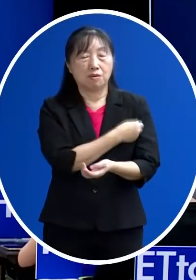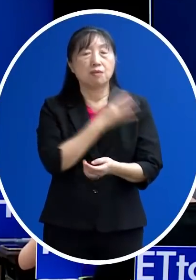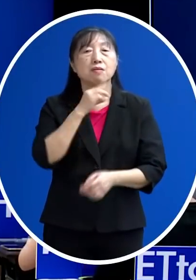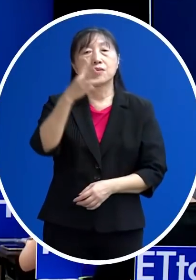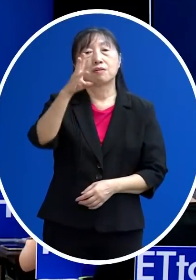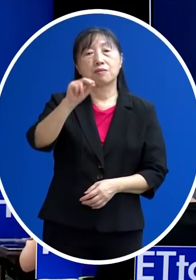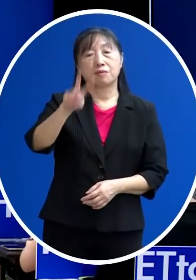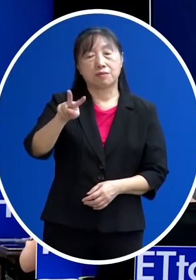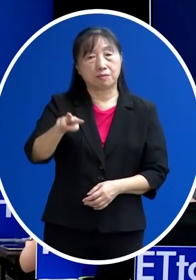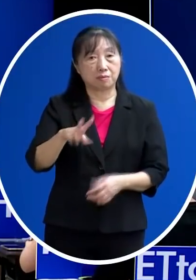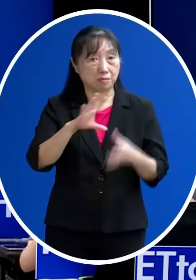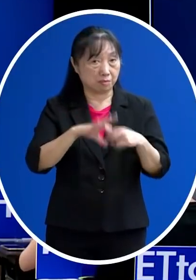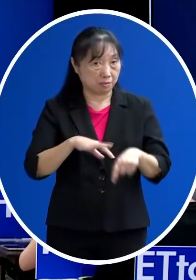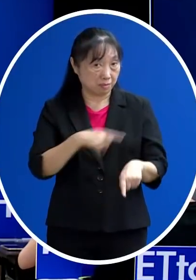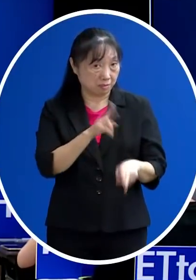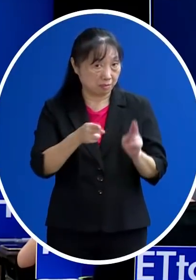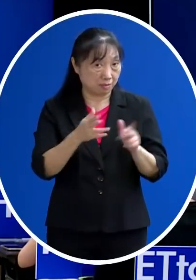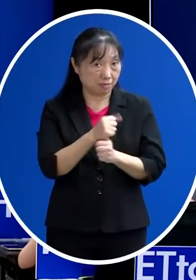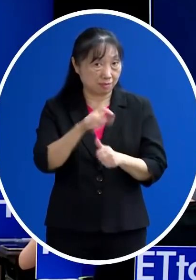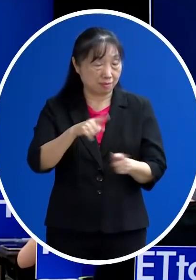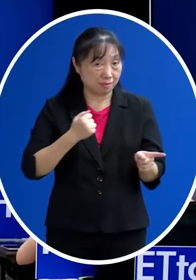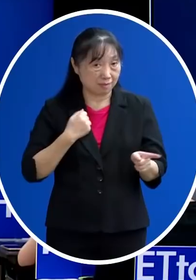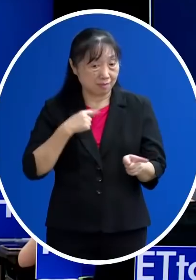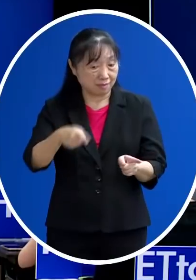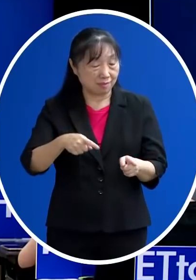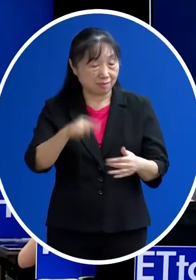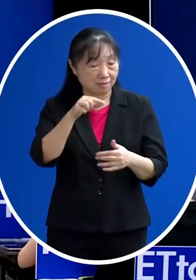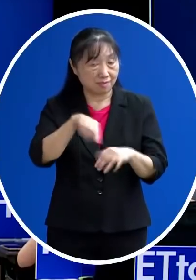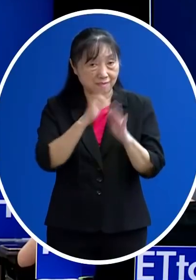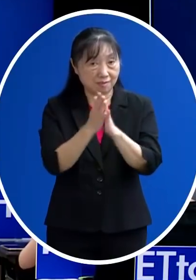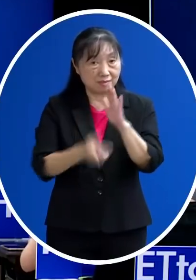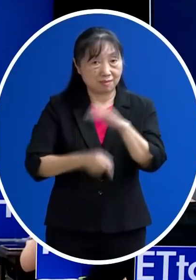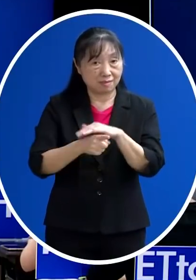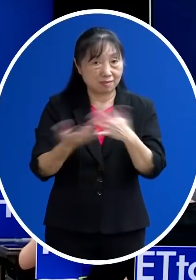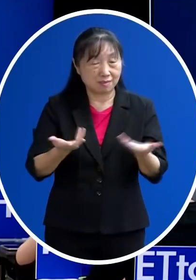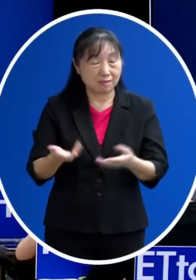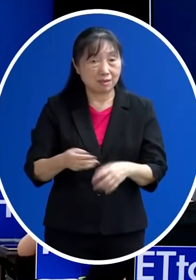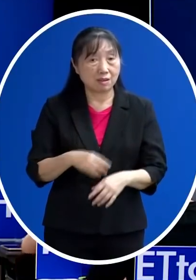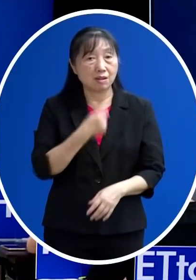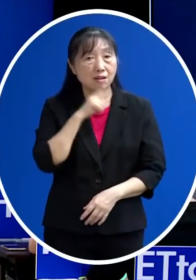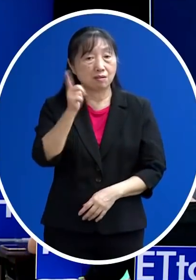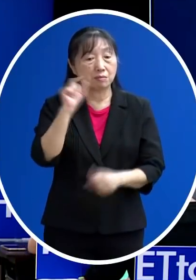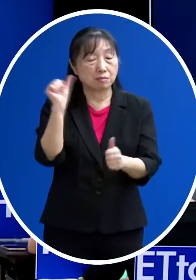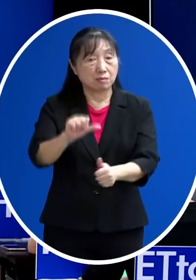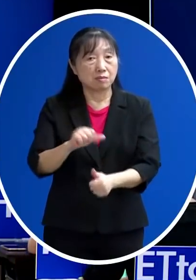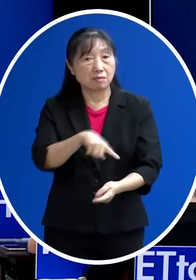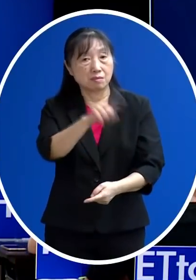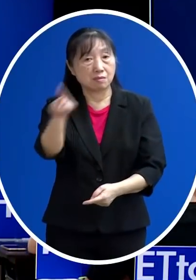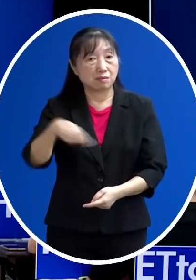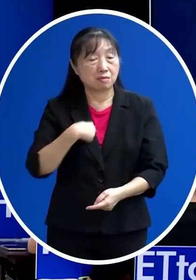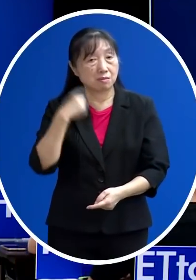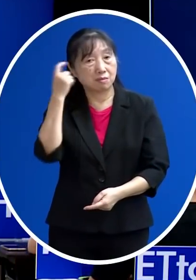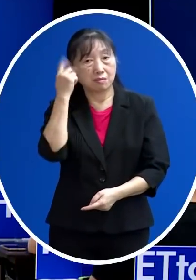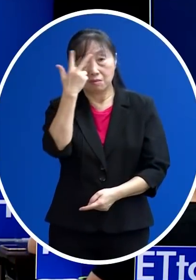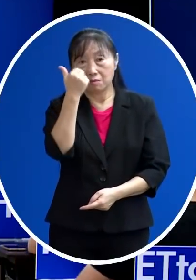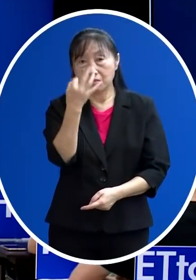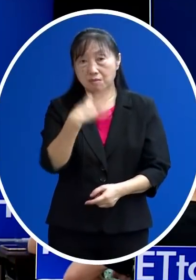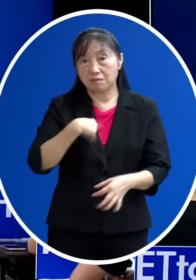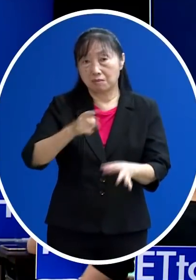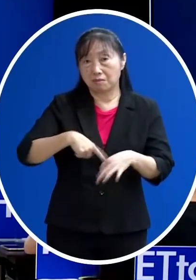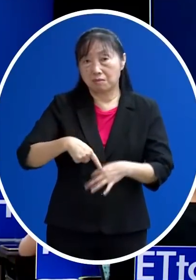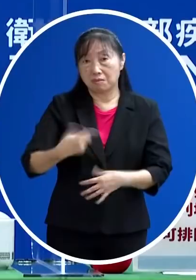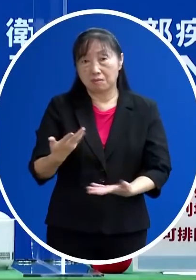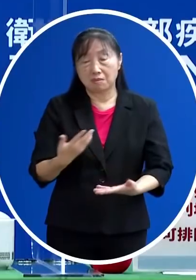請問指揮中心目前有掌握到這些違法的事實嗎要如何杜絕這些想趁火打劫的人來販賣這些疫苗